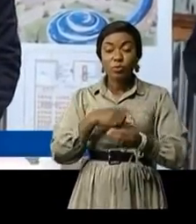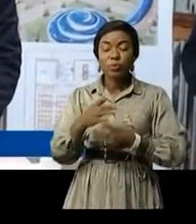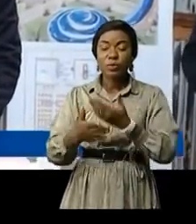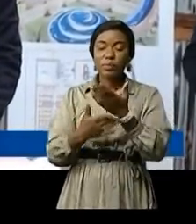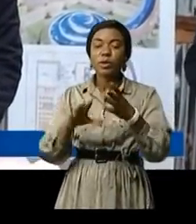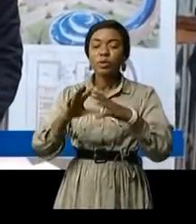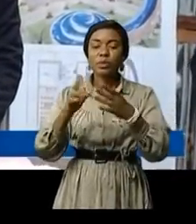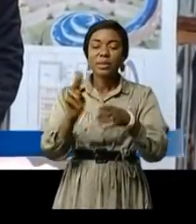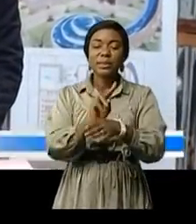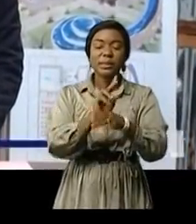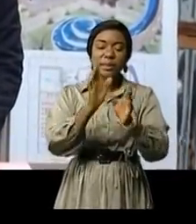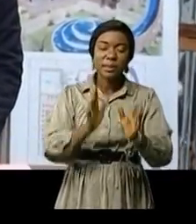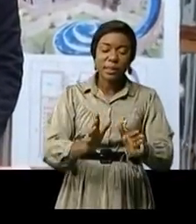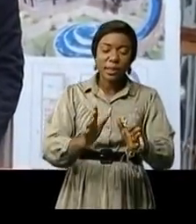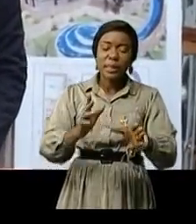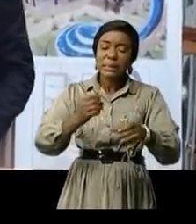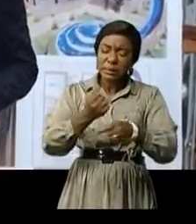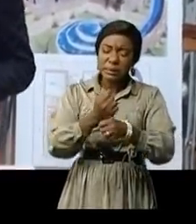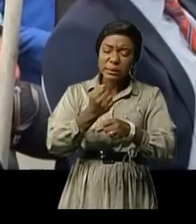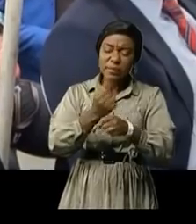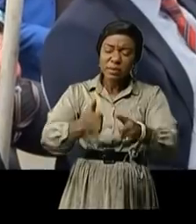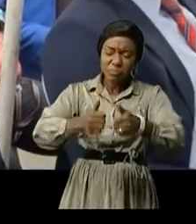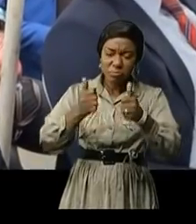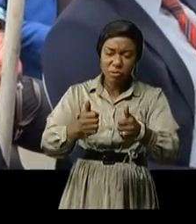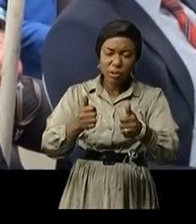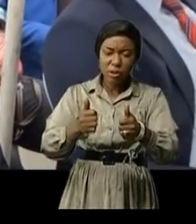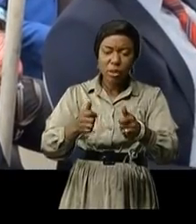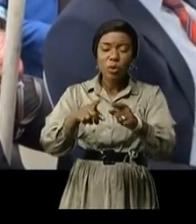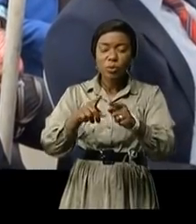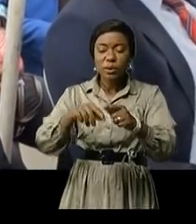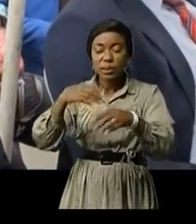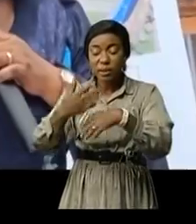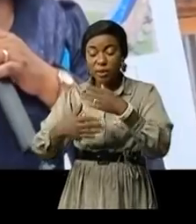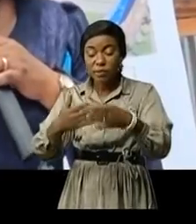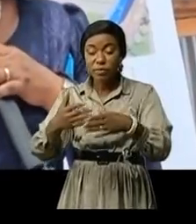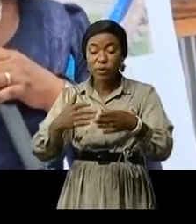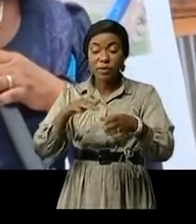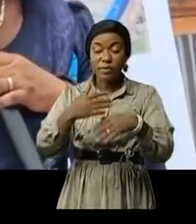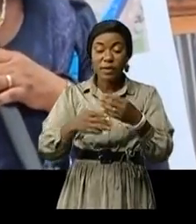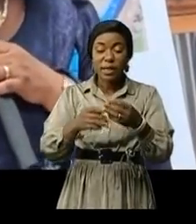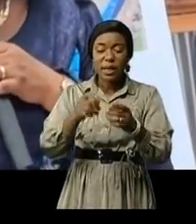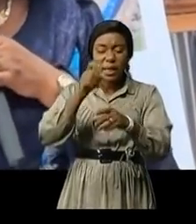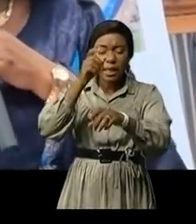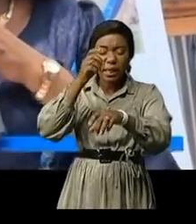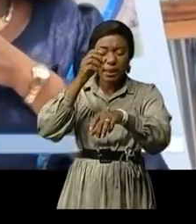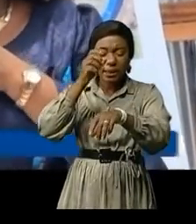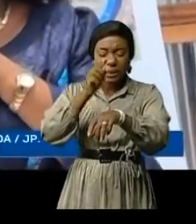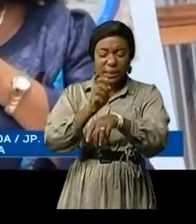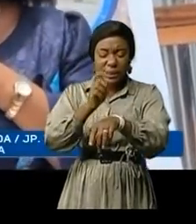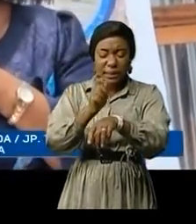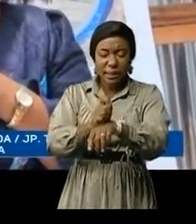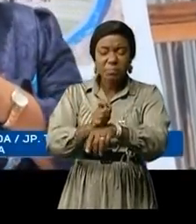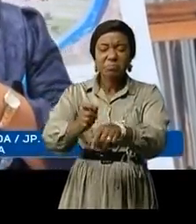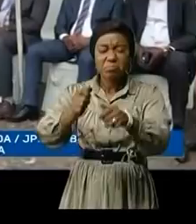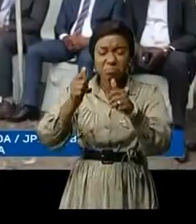et nous allons appropier et nous allons faire bon usage. L'achèvement de ces travaux se fera dans un bref délai pour mieux contribuer au processus de